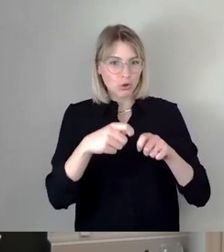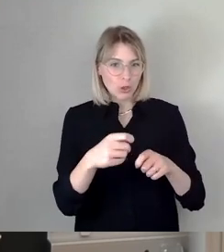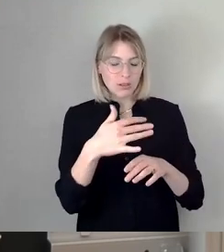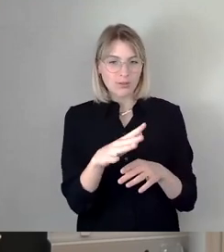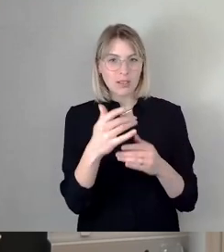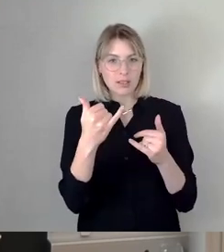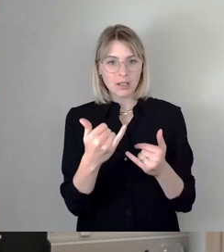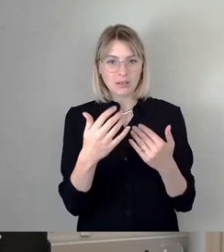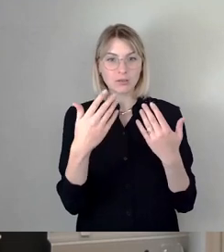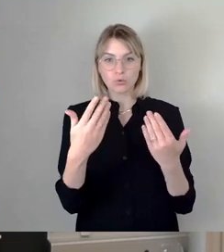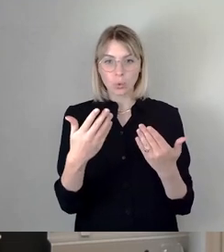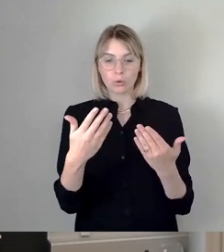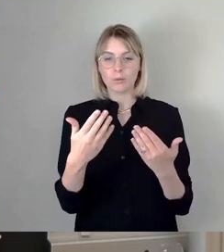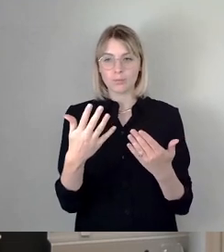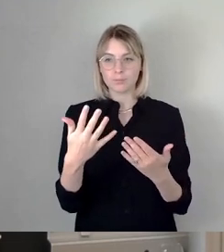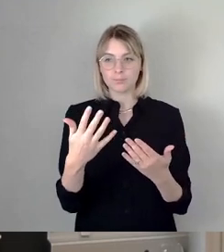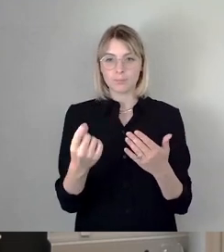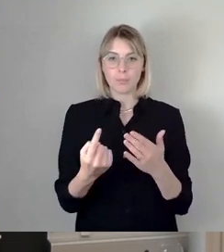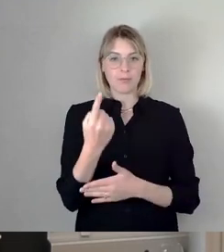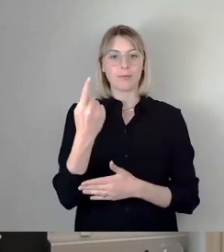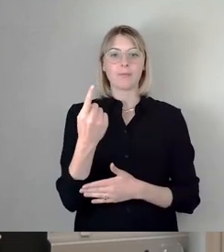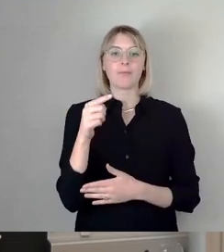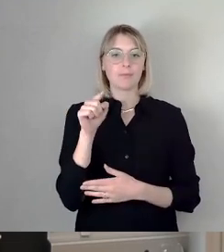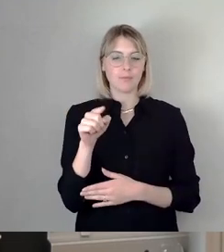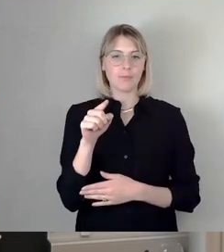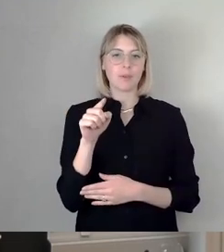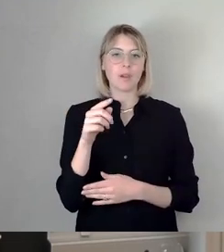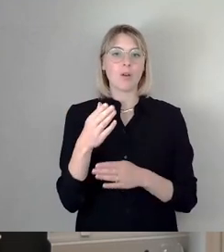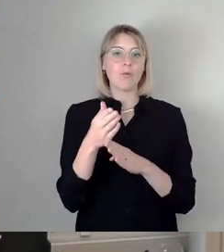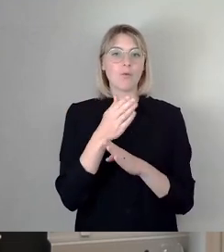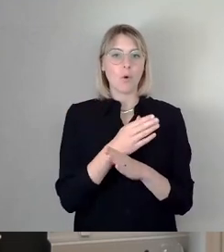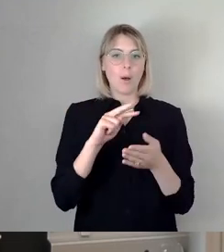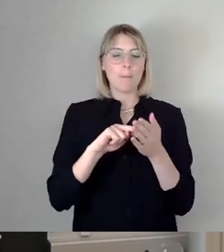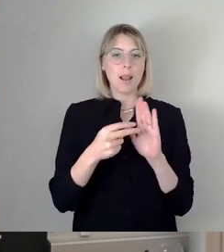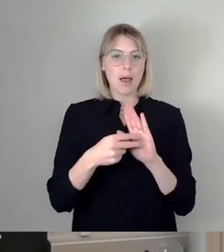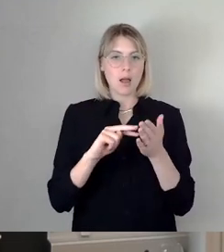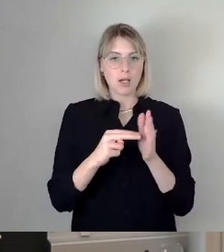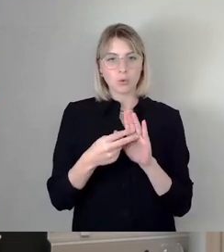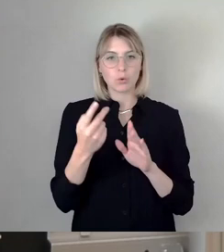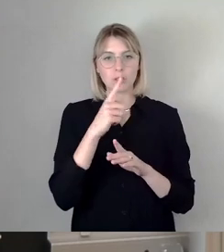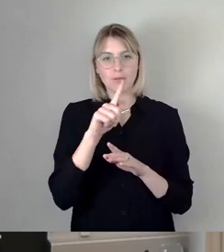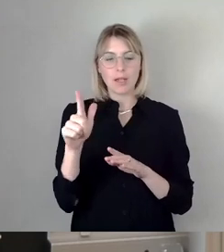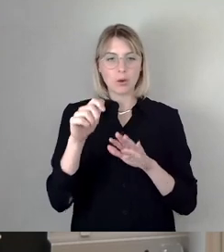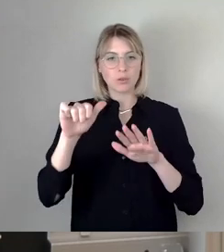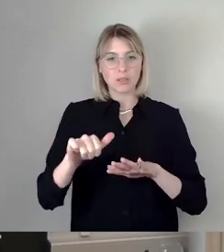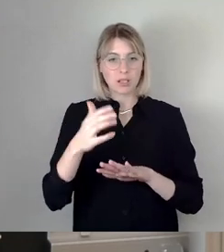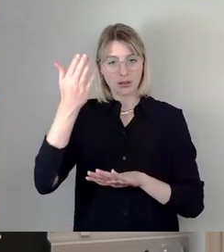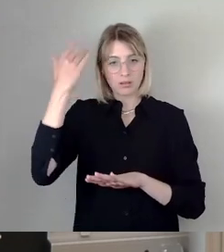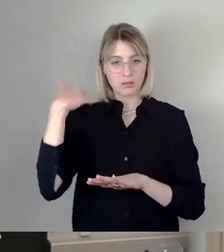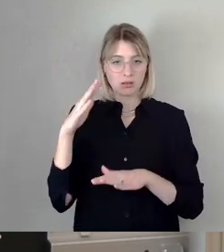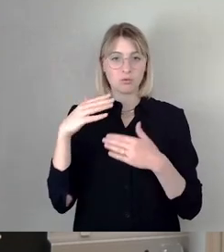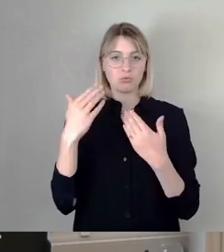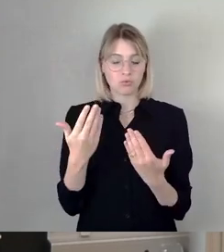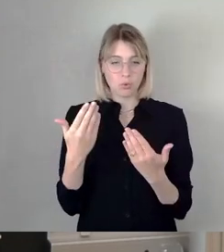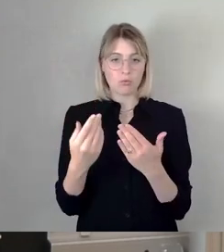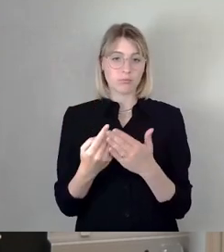Entsetzen gewichen ist, dass es sich um die Anpassung einer Vorplanung von 2016 handelt, vor acht Jahren. Und es ist ganz schwierig,